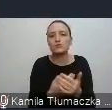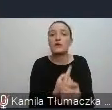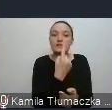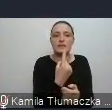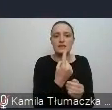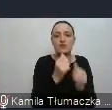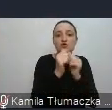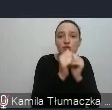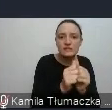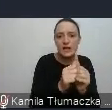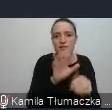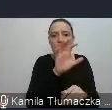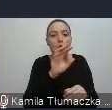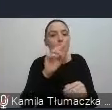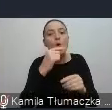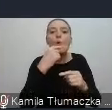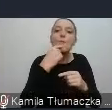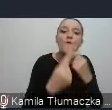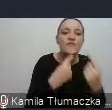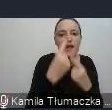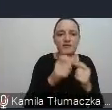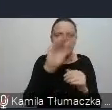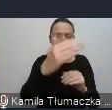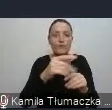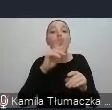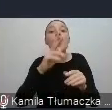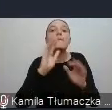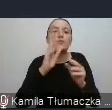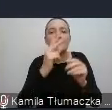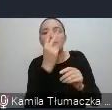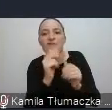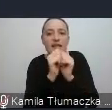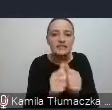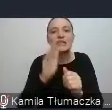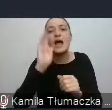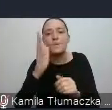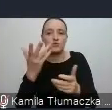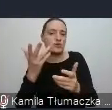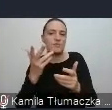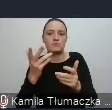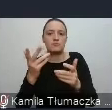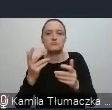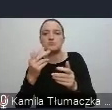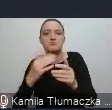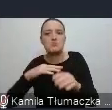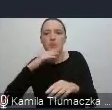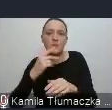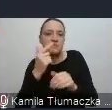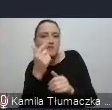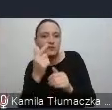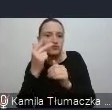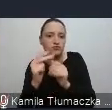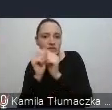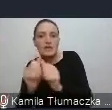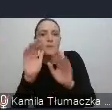trzema zdaniami. Na końcowym etapie potrafi opisywać dowolny przedmiot w minimum dwóch, trzech zdaniach. Dla